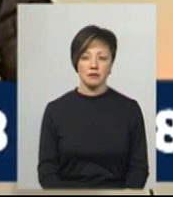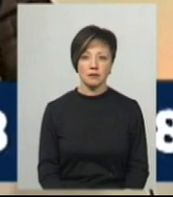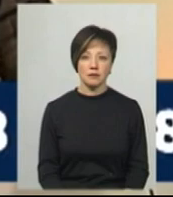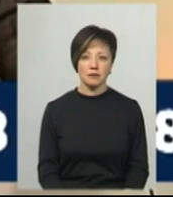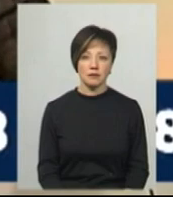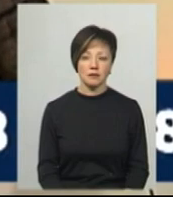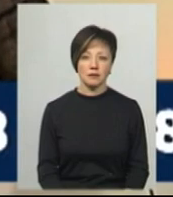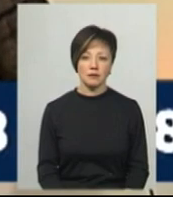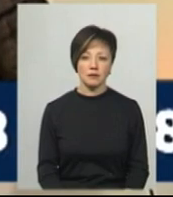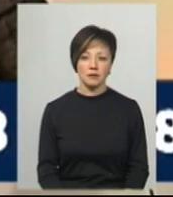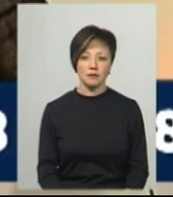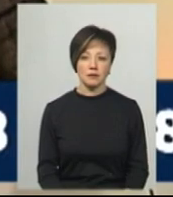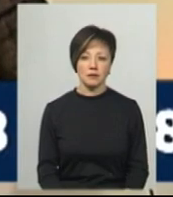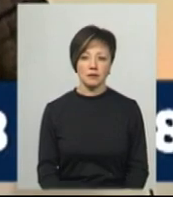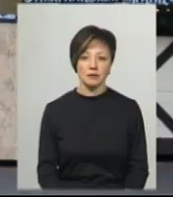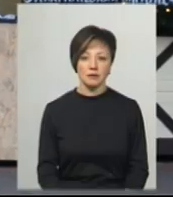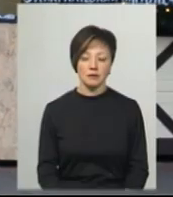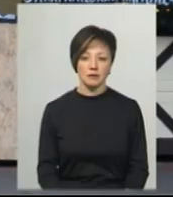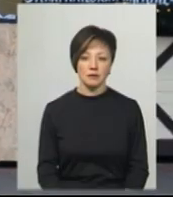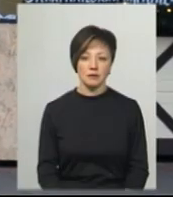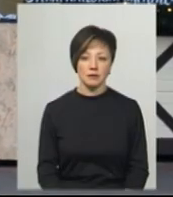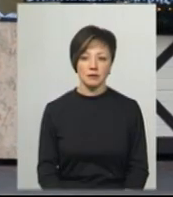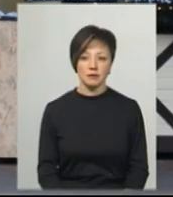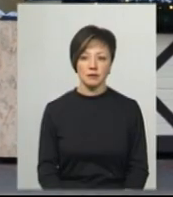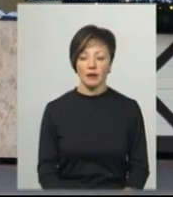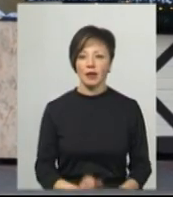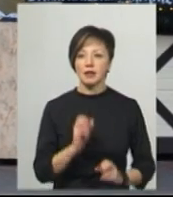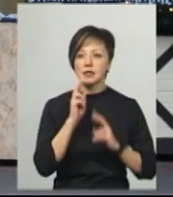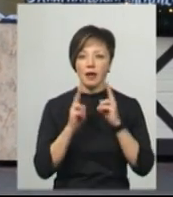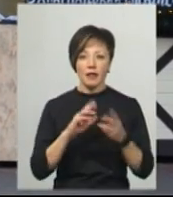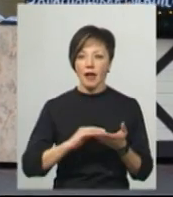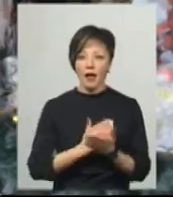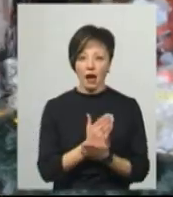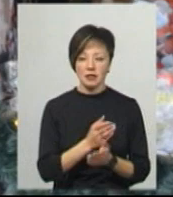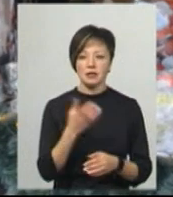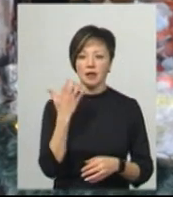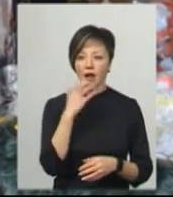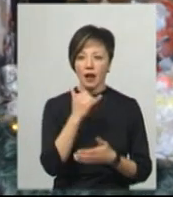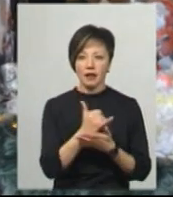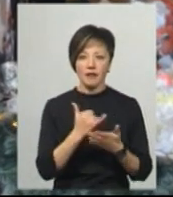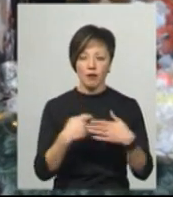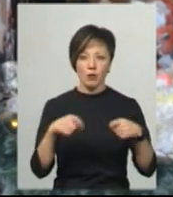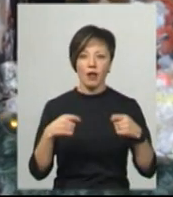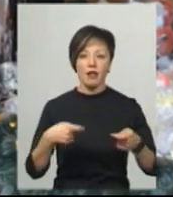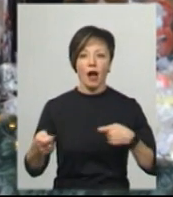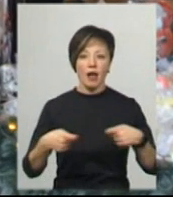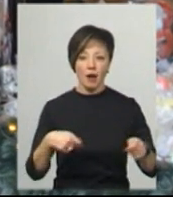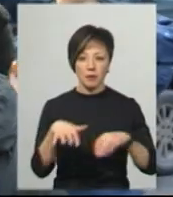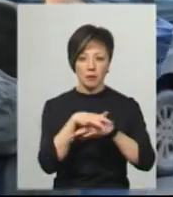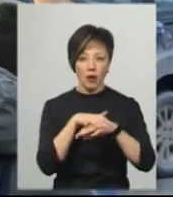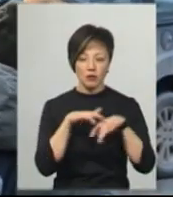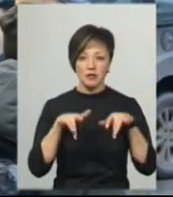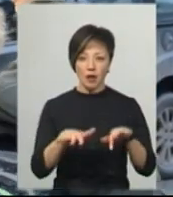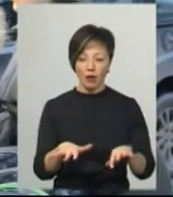481, де не поширюється ліцензії. Зі скаргами на неякісний Глінтвейн, що продають на ярмарках та інших масових заходах, до